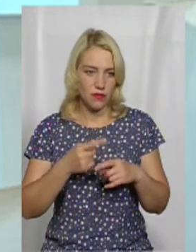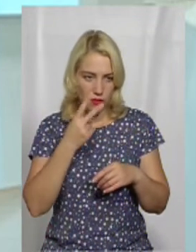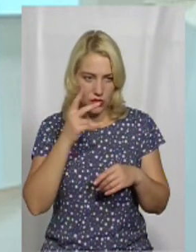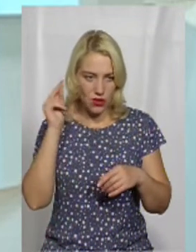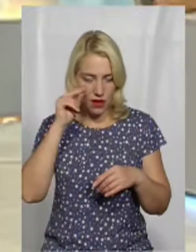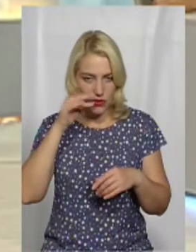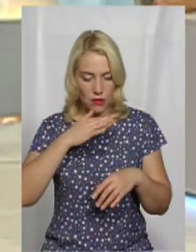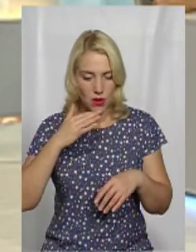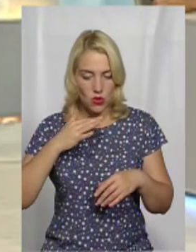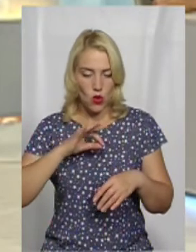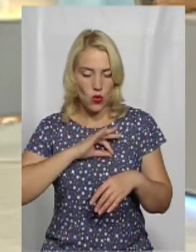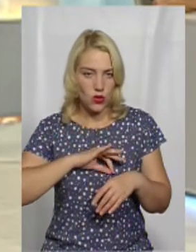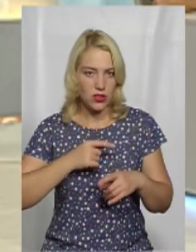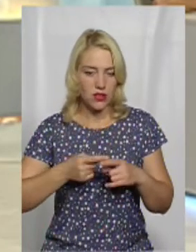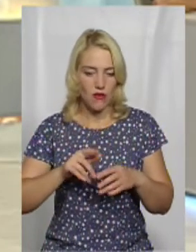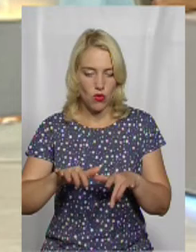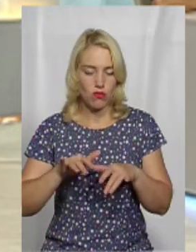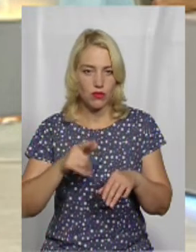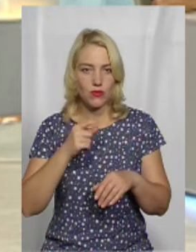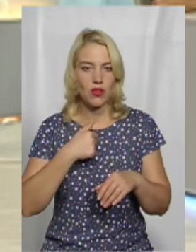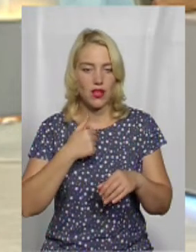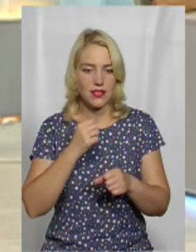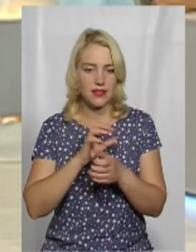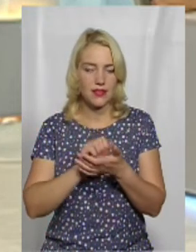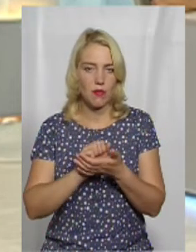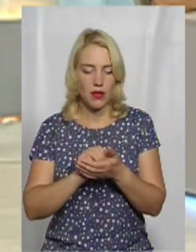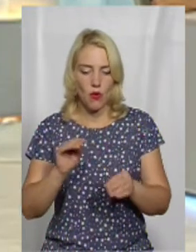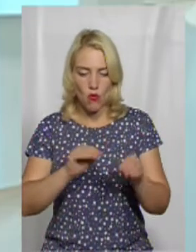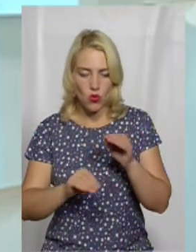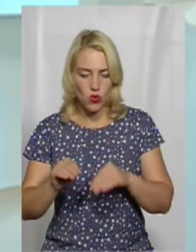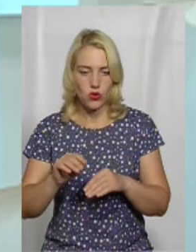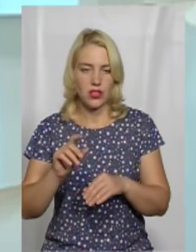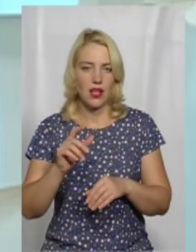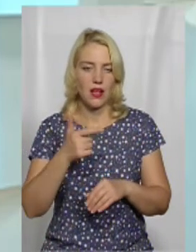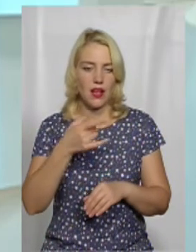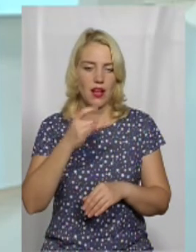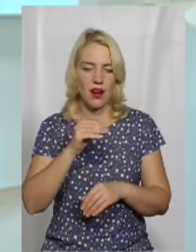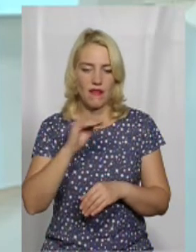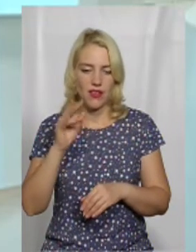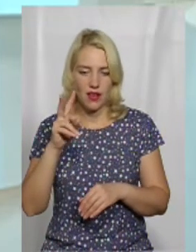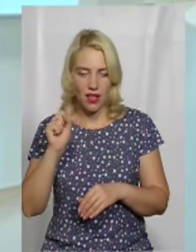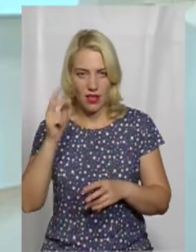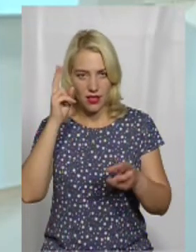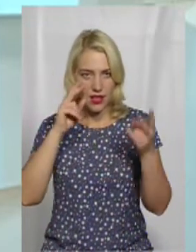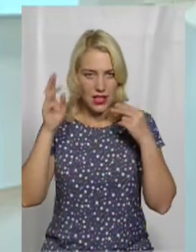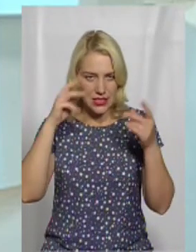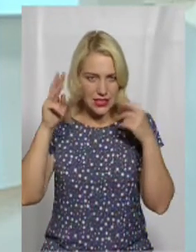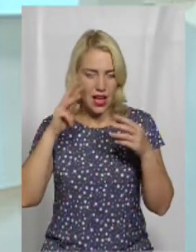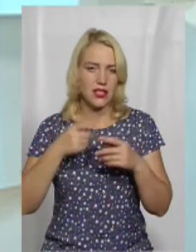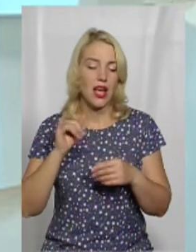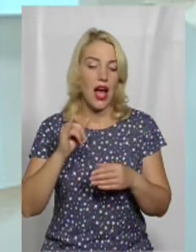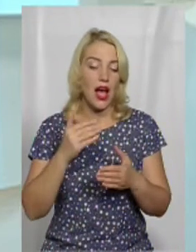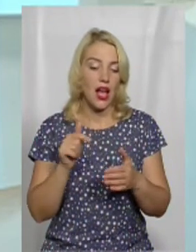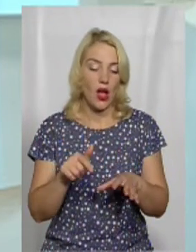для себе навчився, враховуючи, що я переважно монтую, роблю графіку і дизайн, то з комп'ютером доводиться спілкуватись дуже багато. А